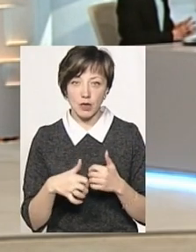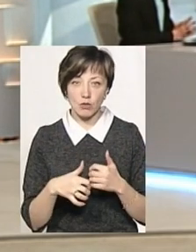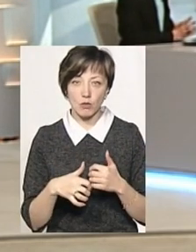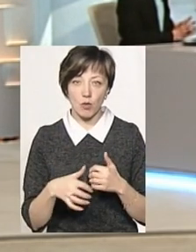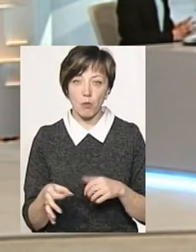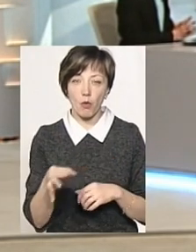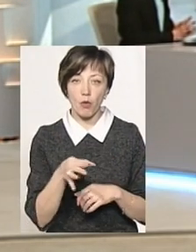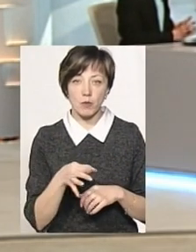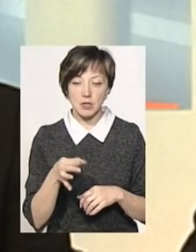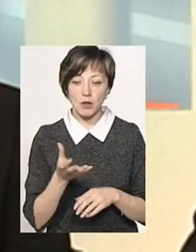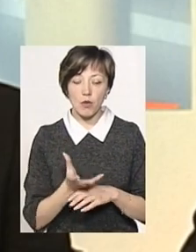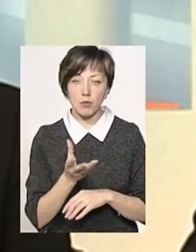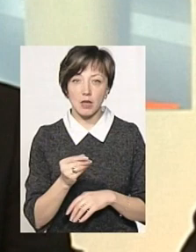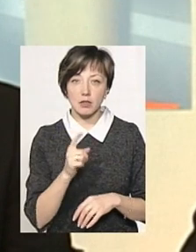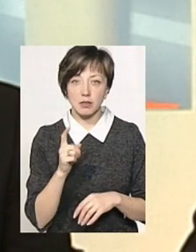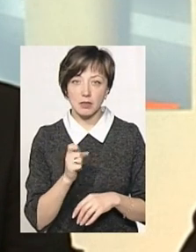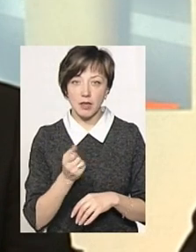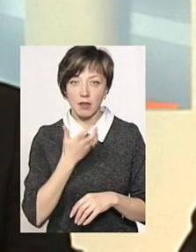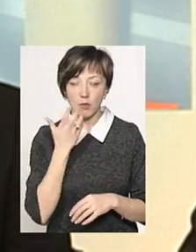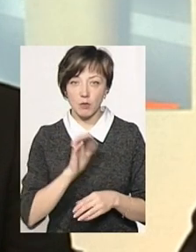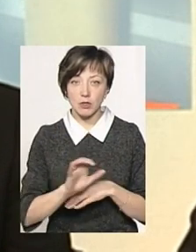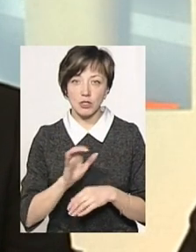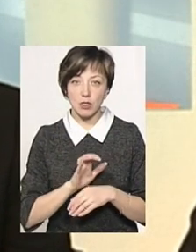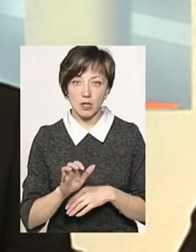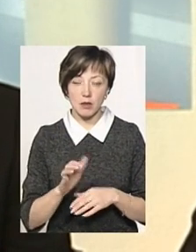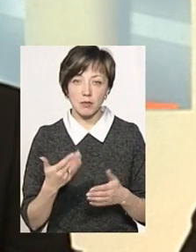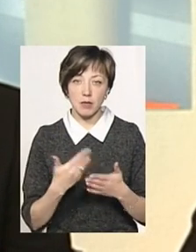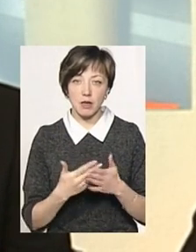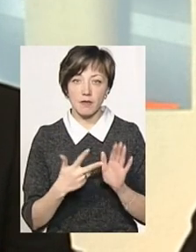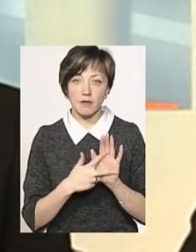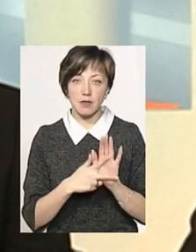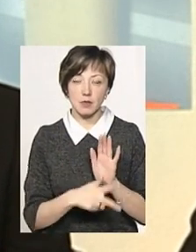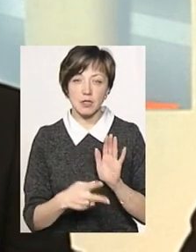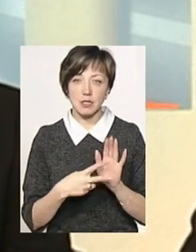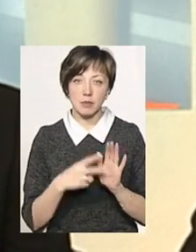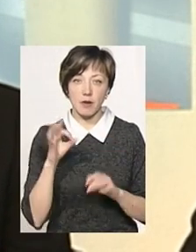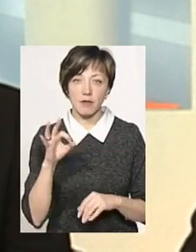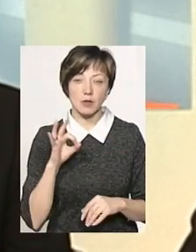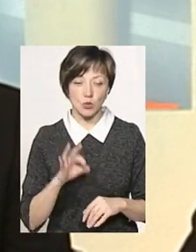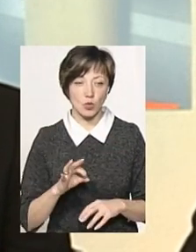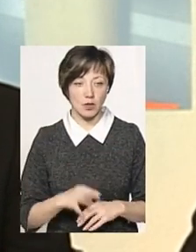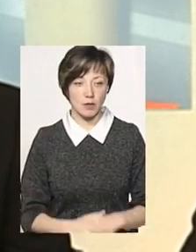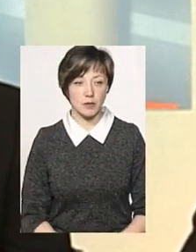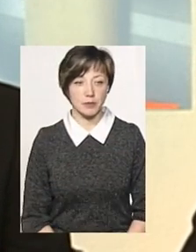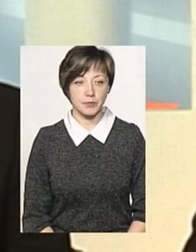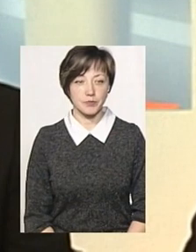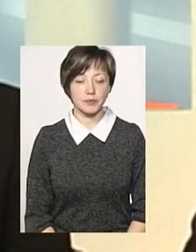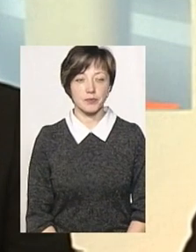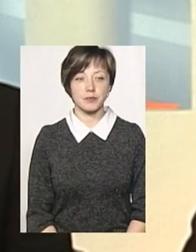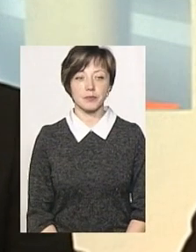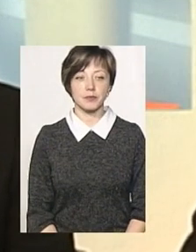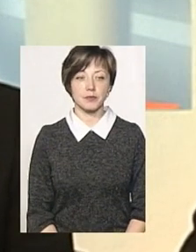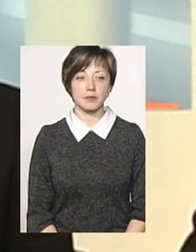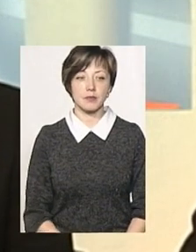по області оплата за теплопостачання орієнтовно десь 87%. Тому